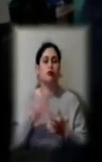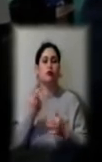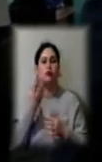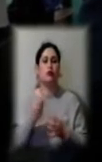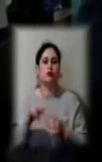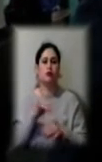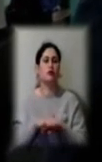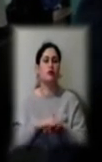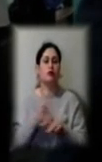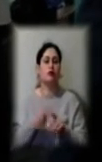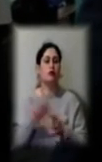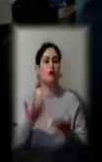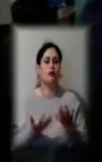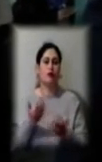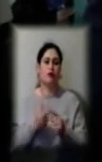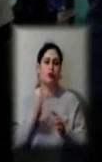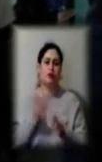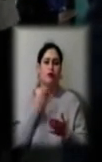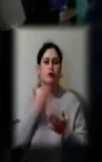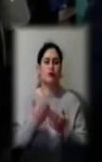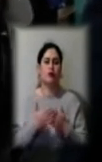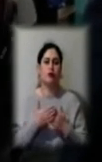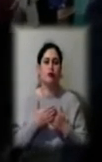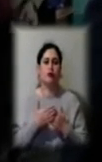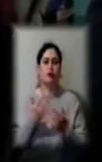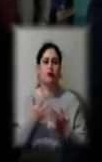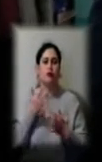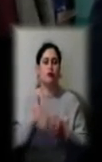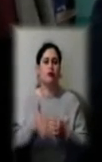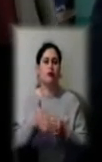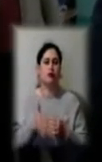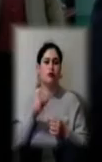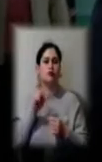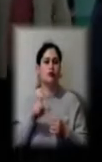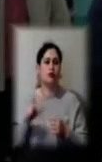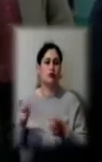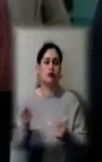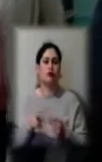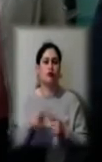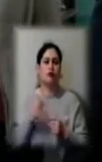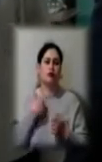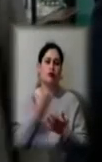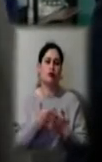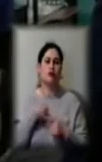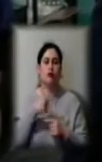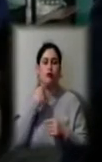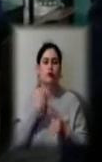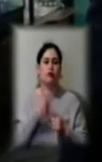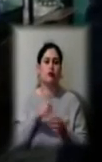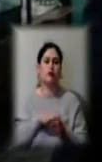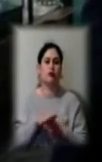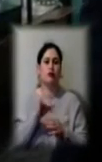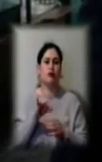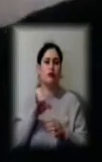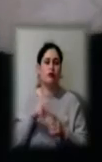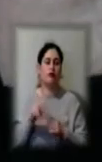це буде десь близько 5 тисяч людей. Ну це я вам кажу, що заповний інтервал робочого дня, з